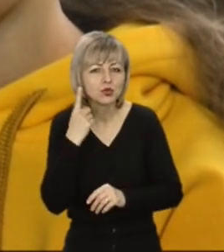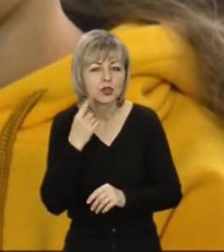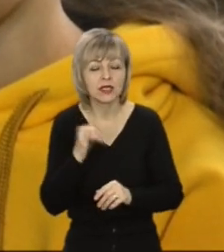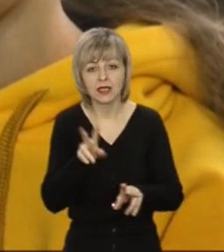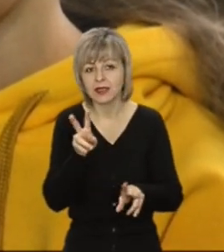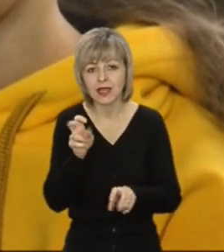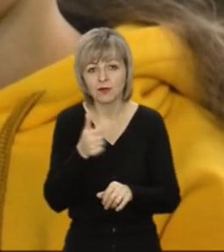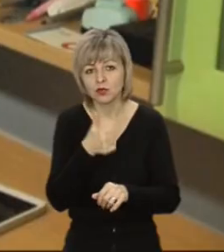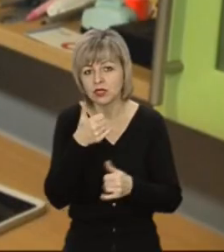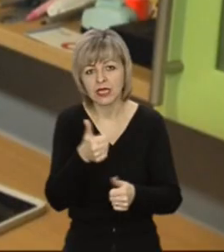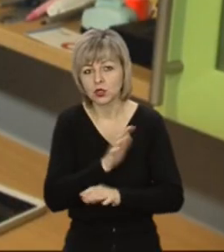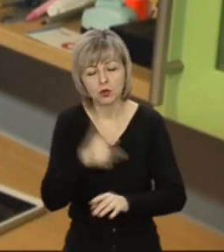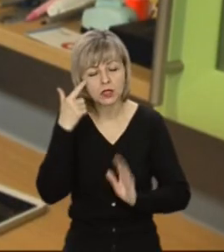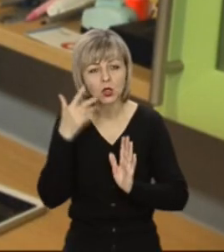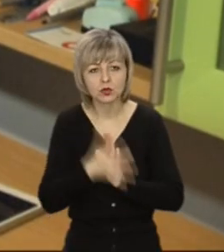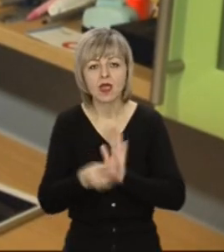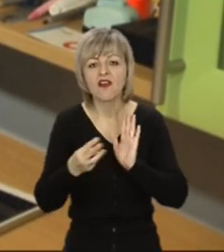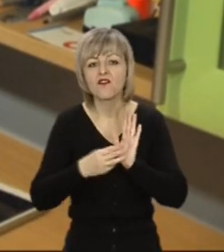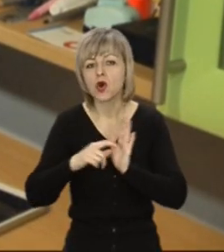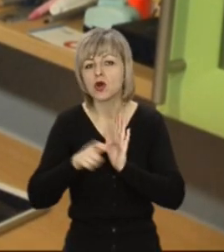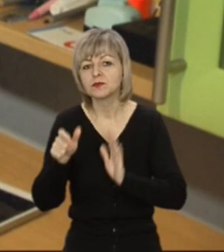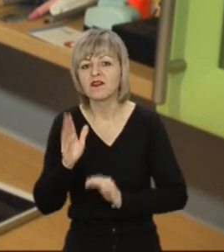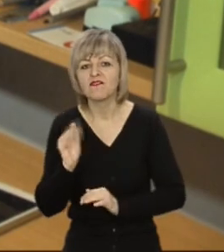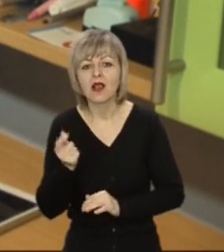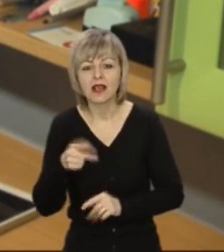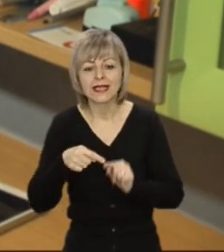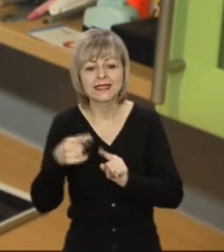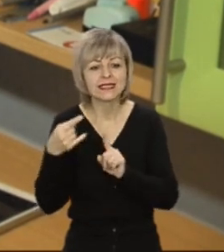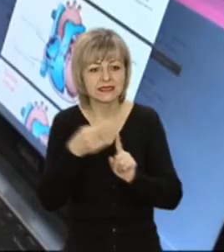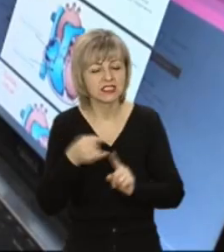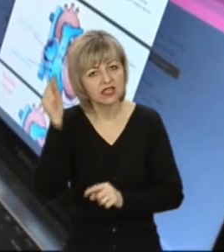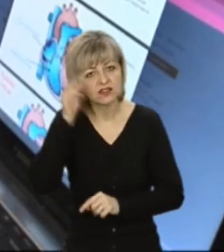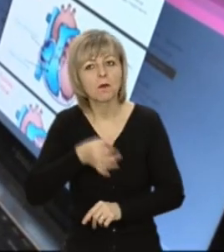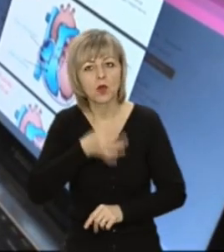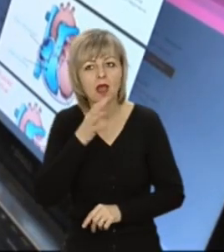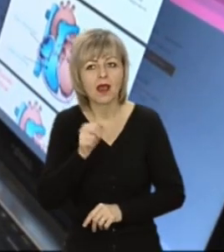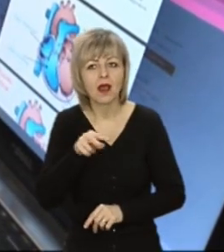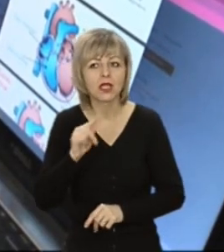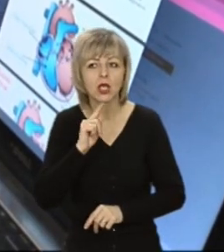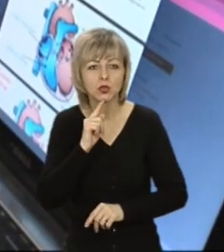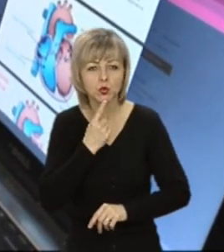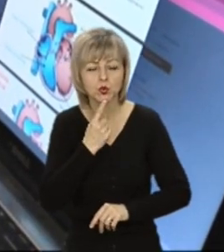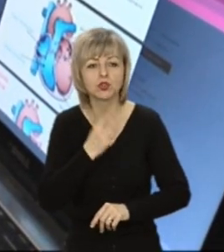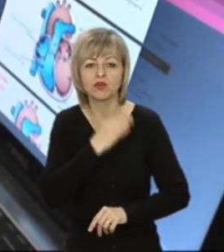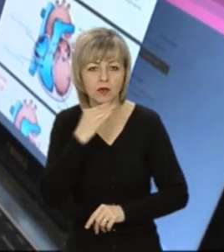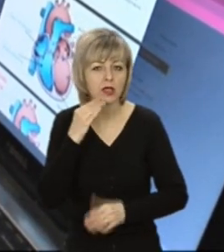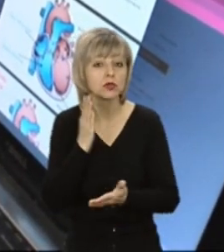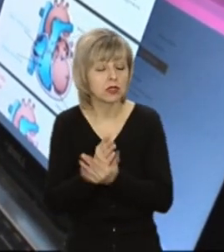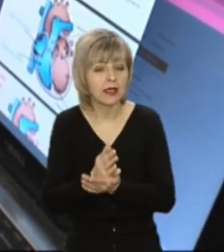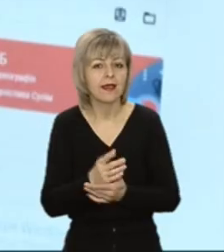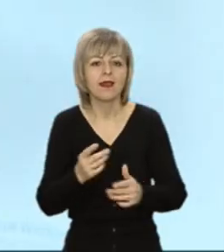не дуже добре розумієш. Восьмикласниці Валентині дистанційне навчання подобається. Однак, каже, труднощів вистачає.